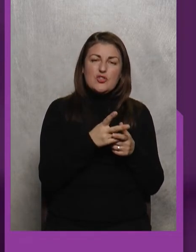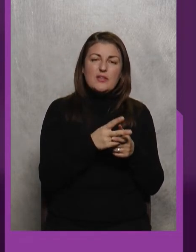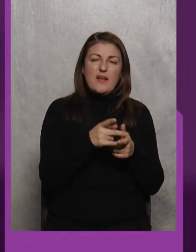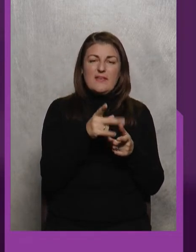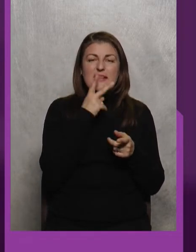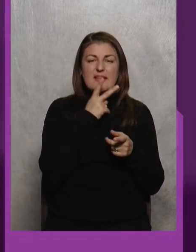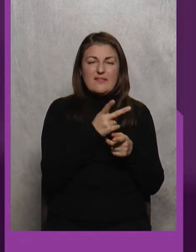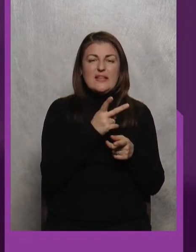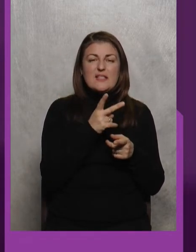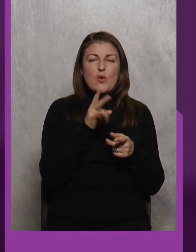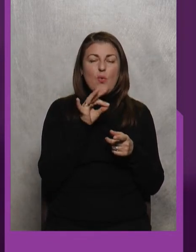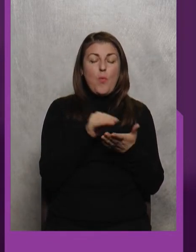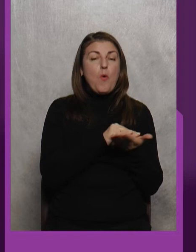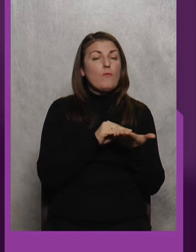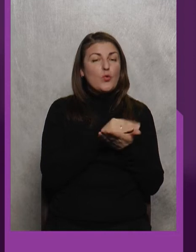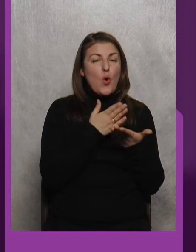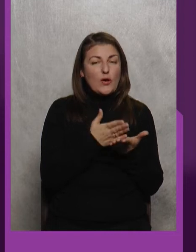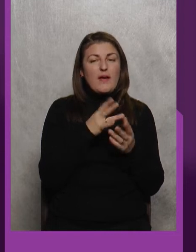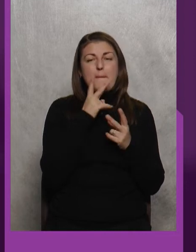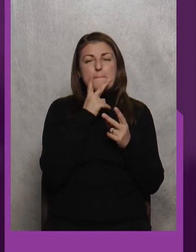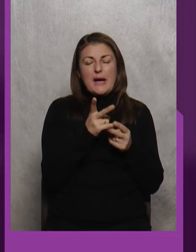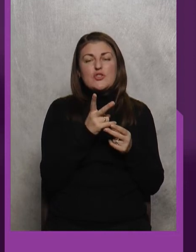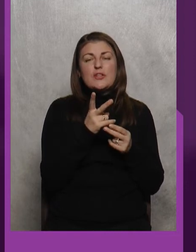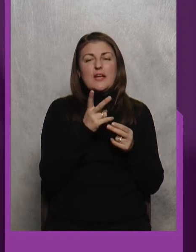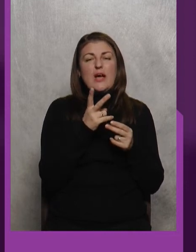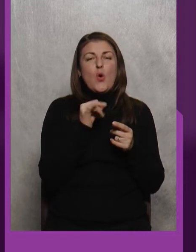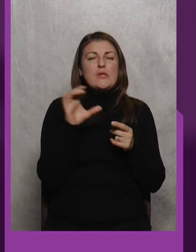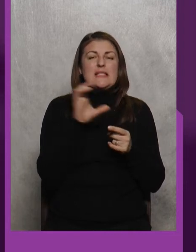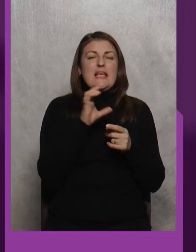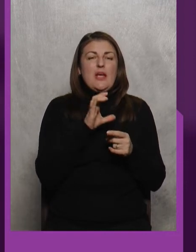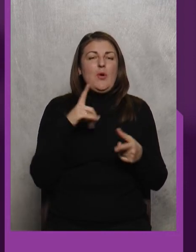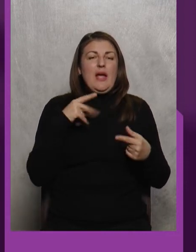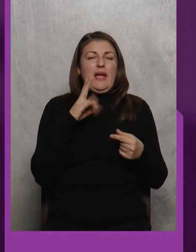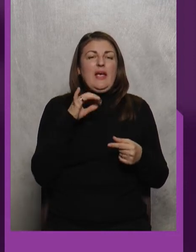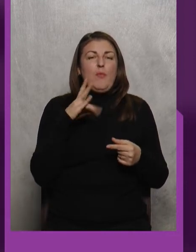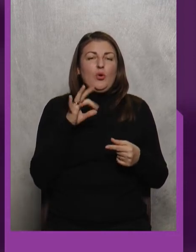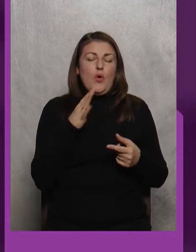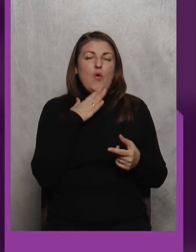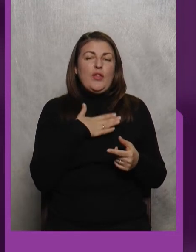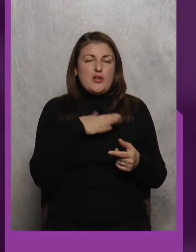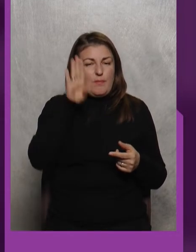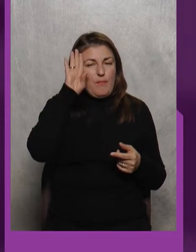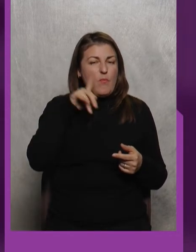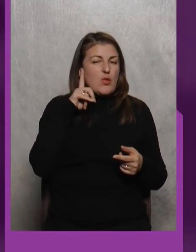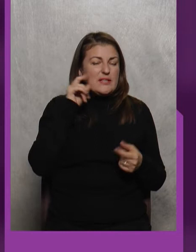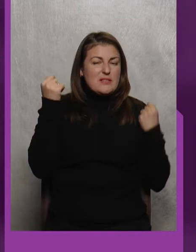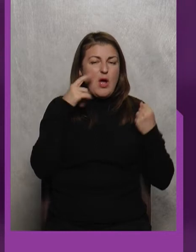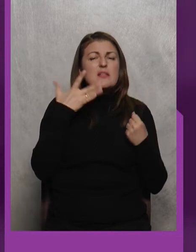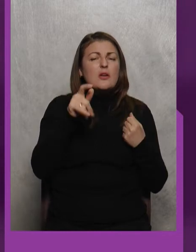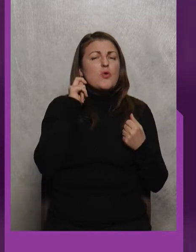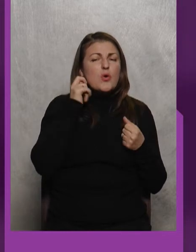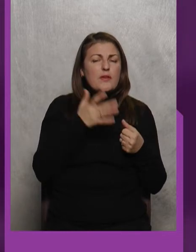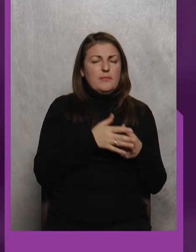дивитесь у повторі Бачите у синьому кімоно Наш молодий спортсмен Скільки йому років?